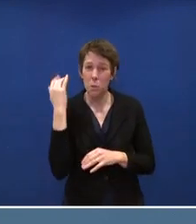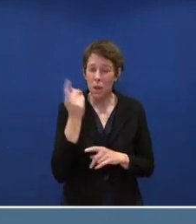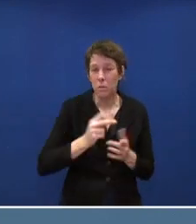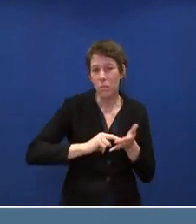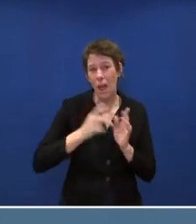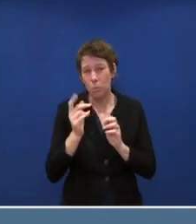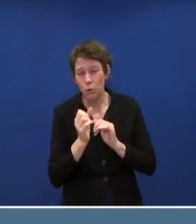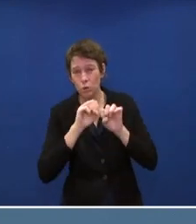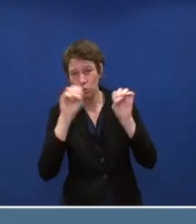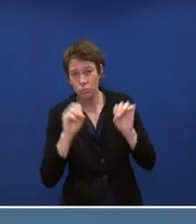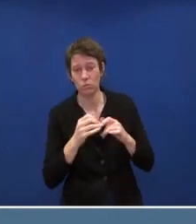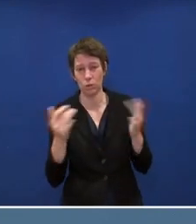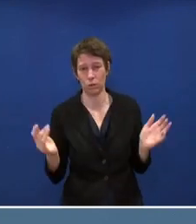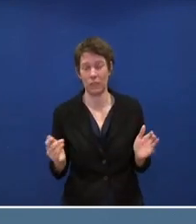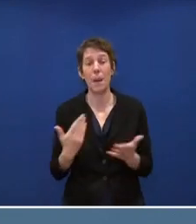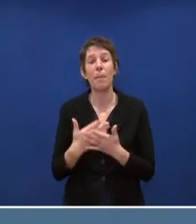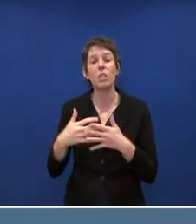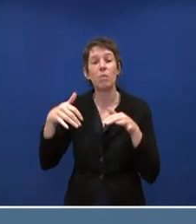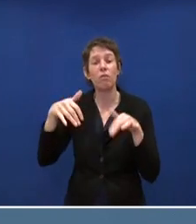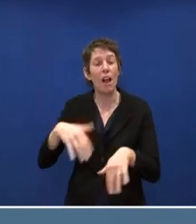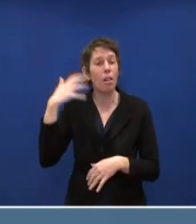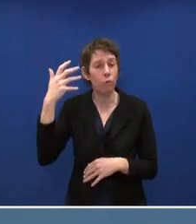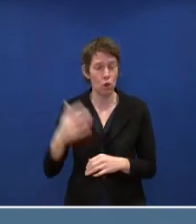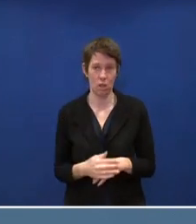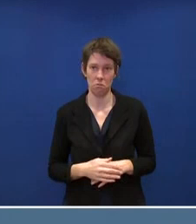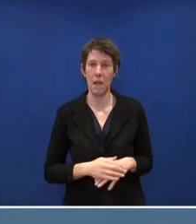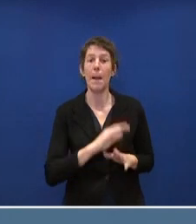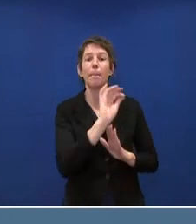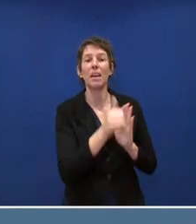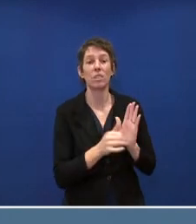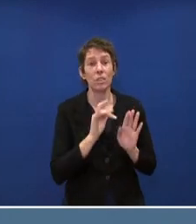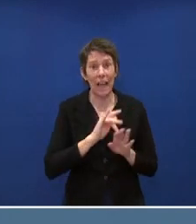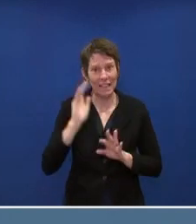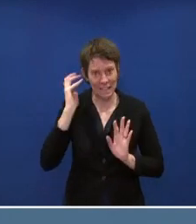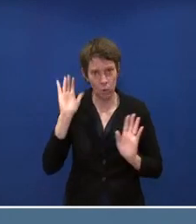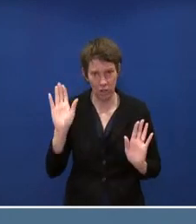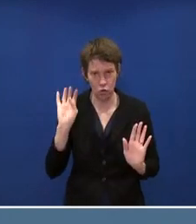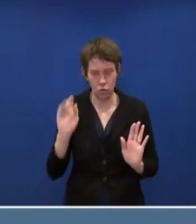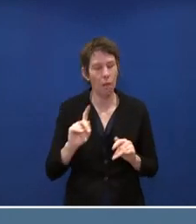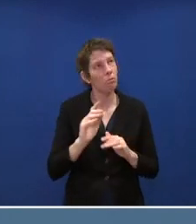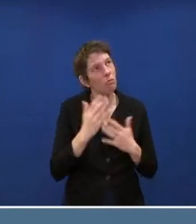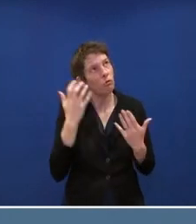Nehmen Sie den Fall, wenn Sie sagen, Sie priorisieren, auch das ist jetzt theoretisch, Sie priorisieren,